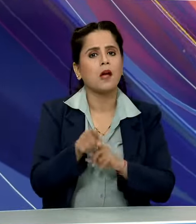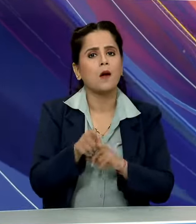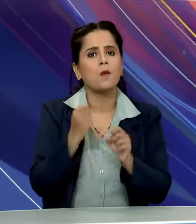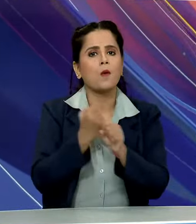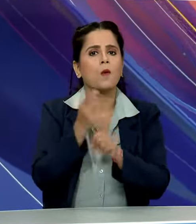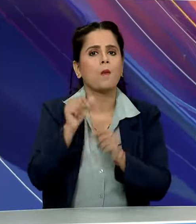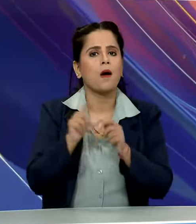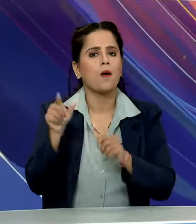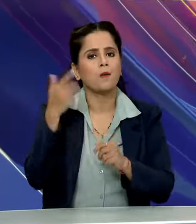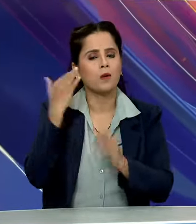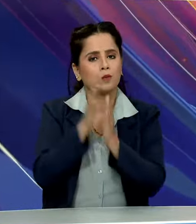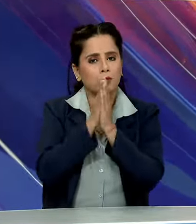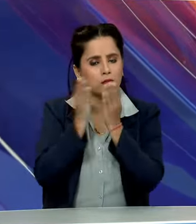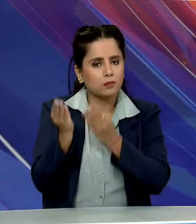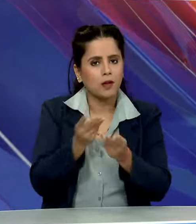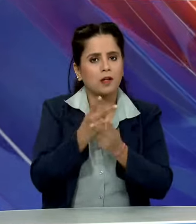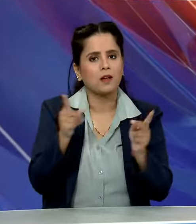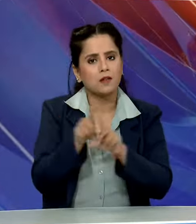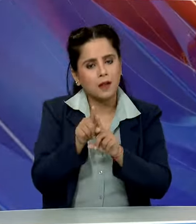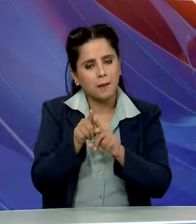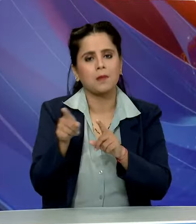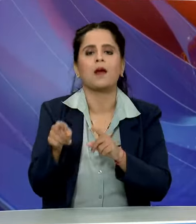जिनकी वो पूजा किया करती थी